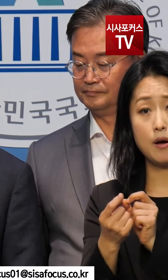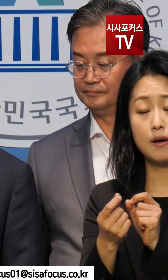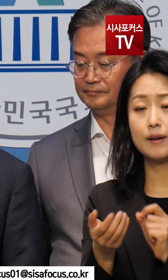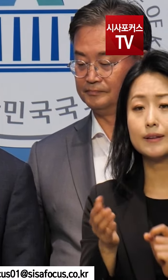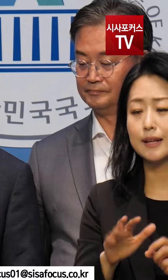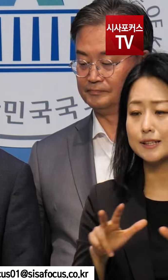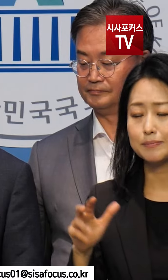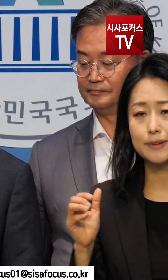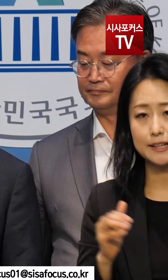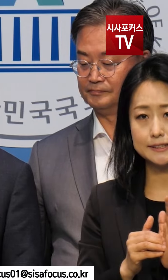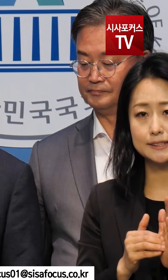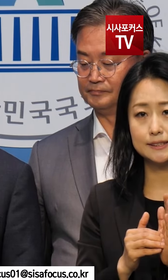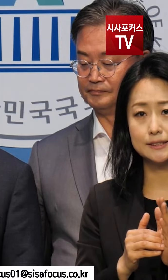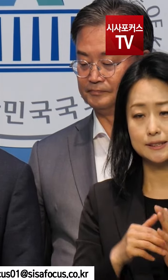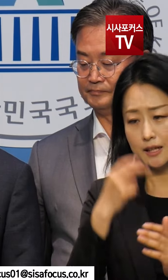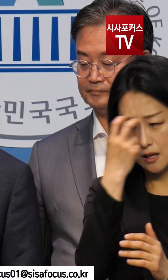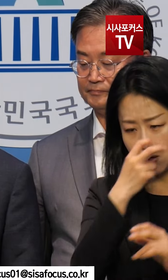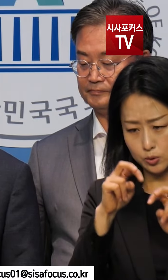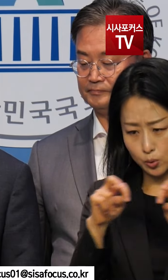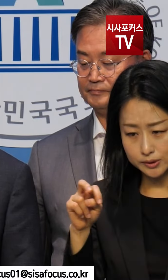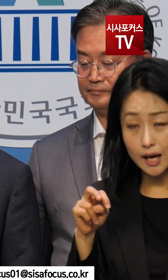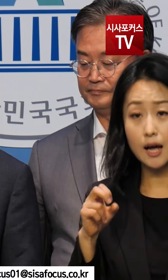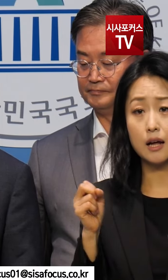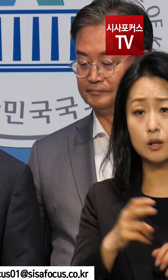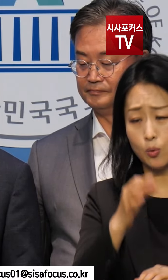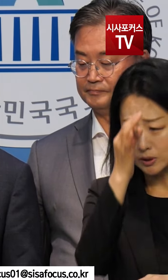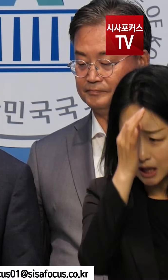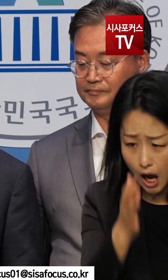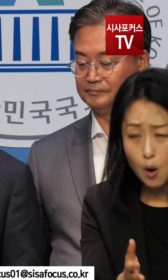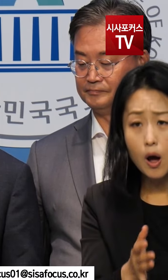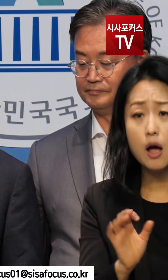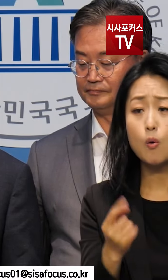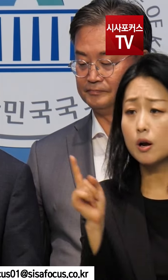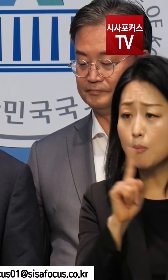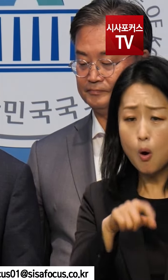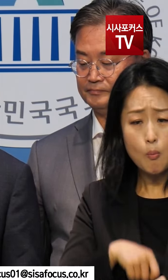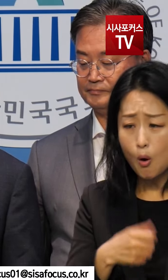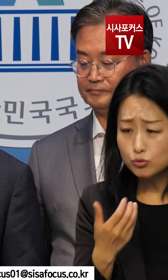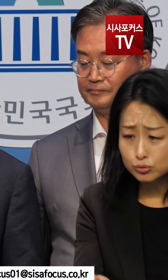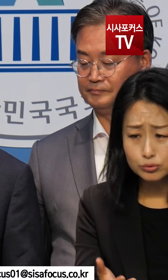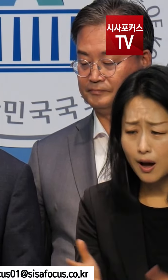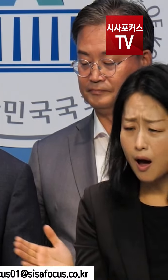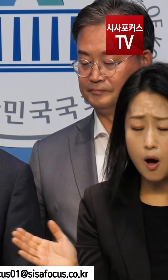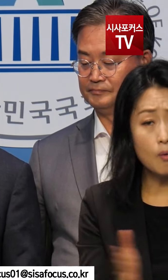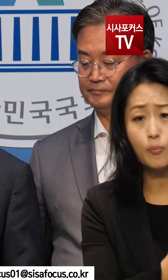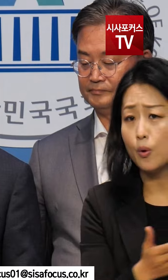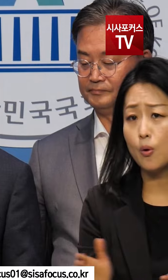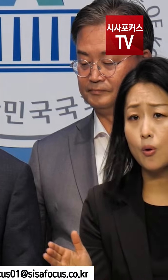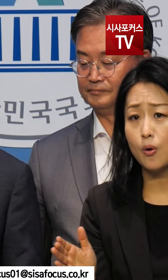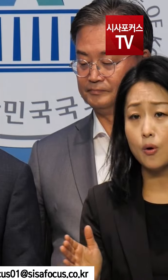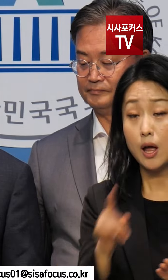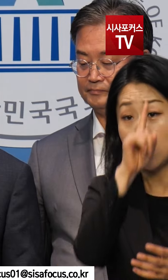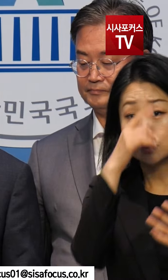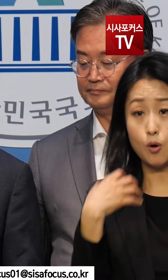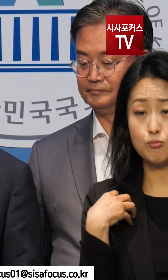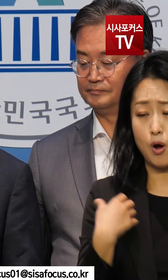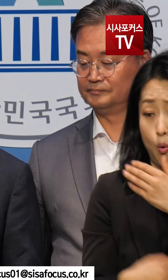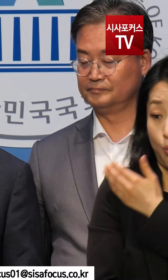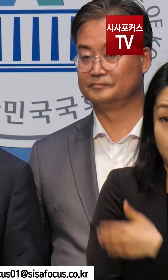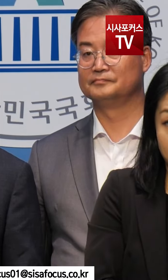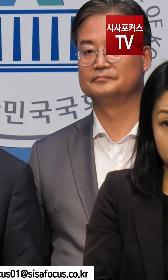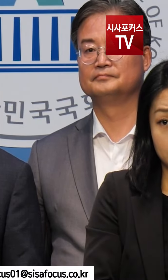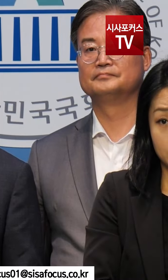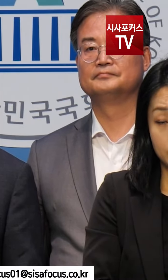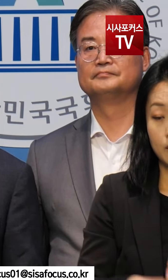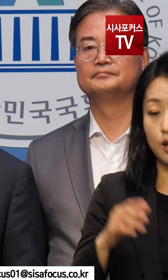현재까지도 제대로 된 사과나 원인조사 책임자 처벌은 없습니다. 정부가 끝내 외면한다면